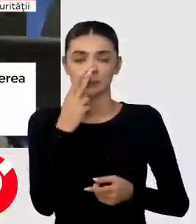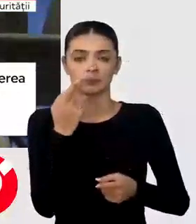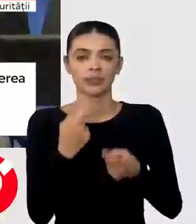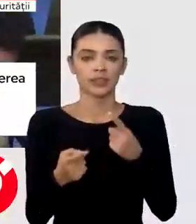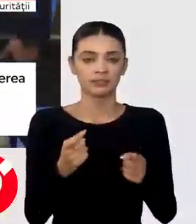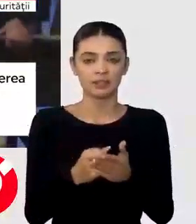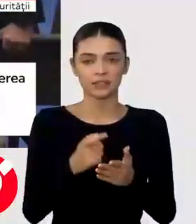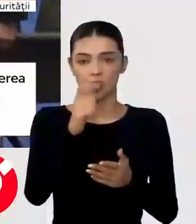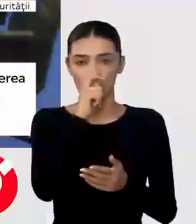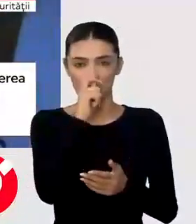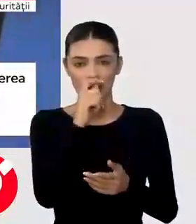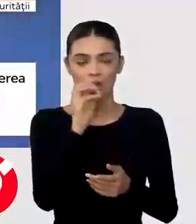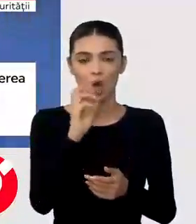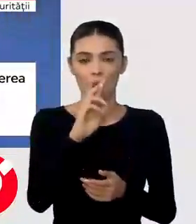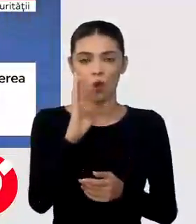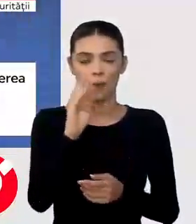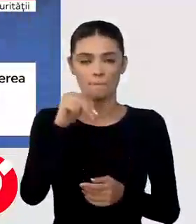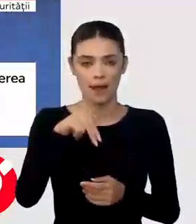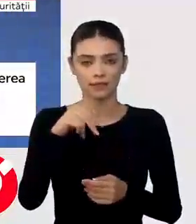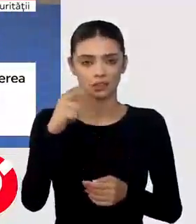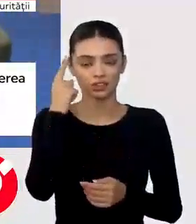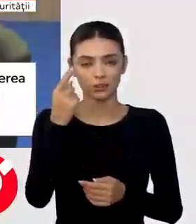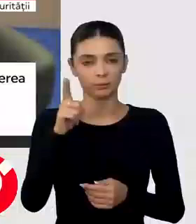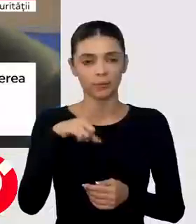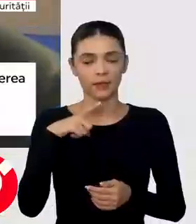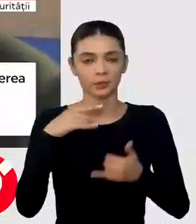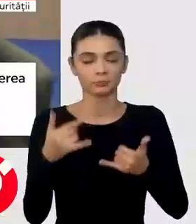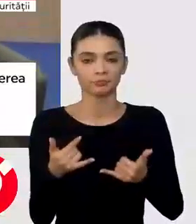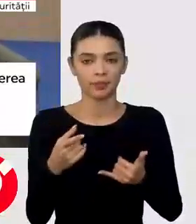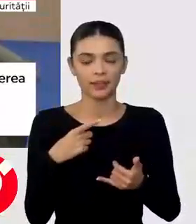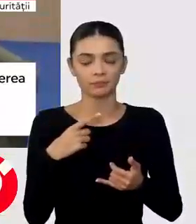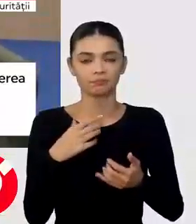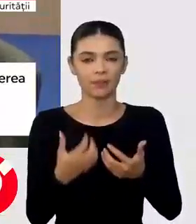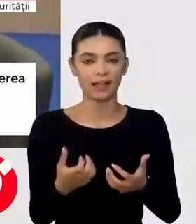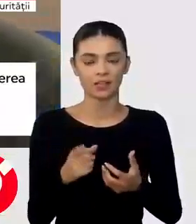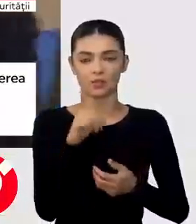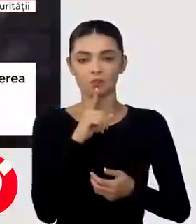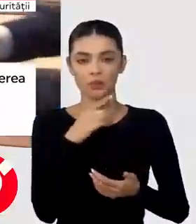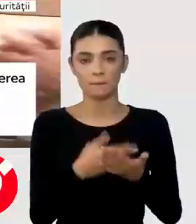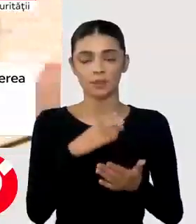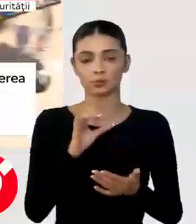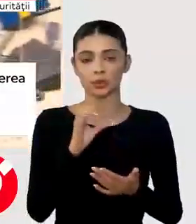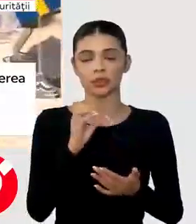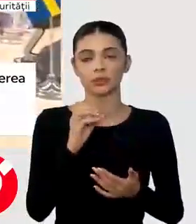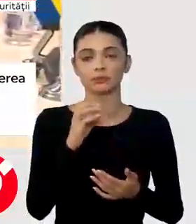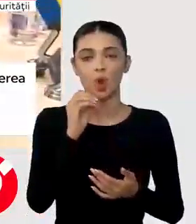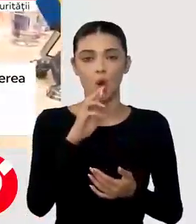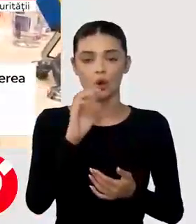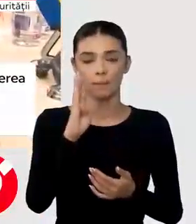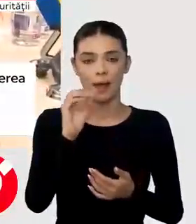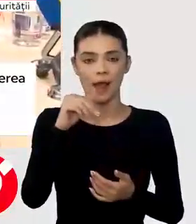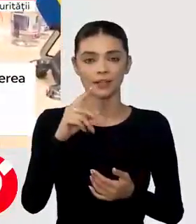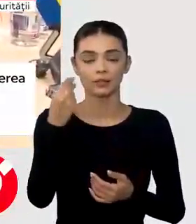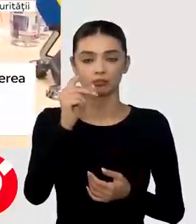Ungaria cu un Orban populist notoriu, situația este și mai complicată. Orban leagă